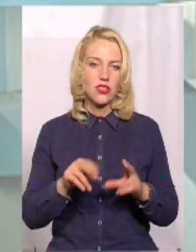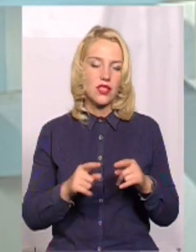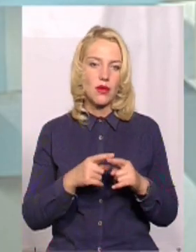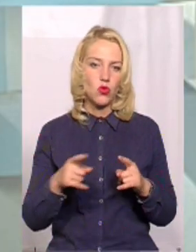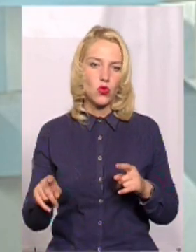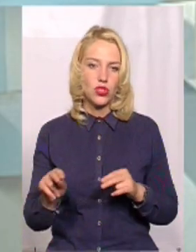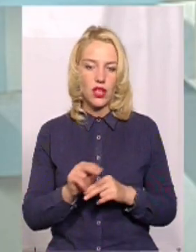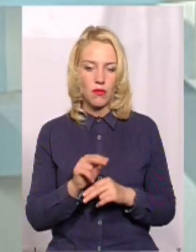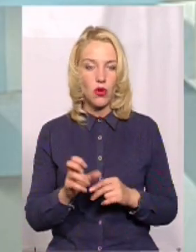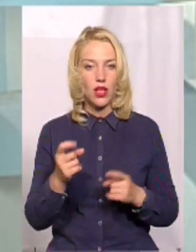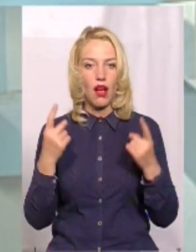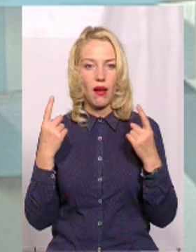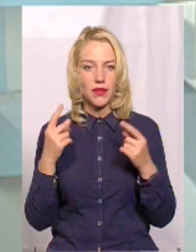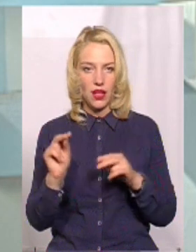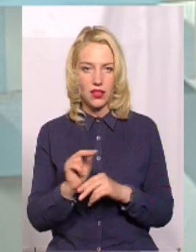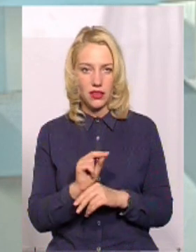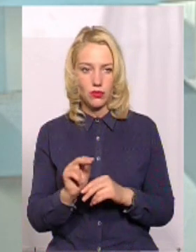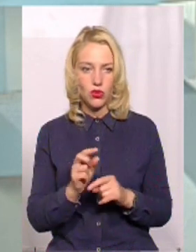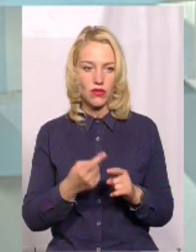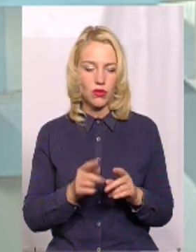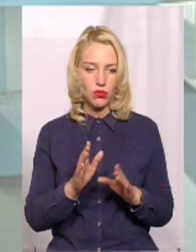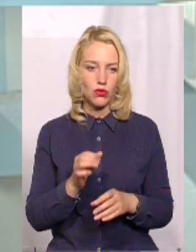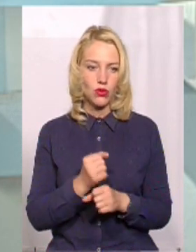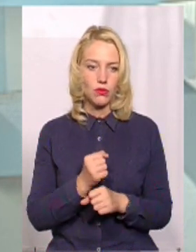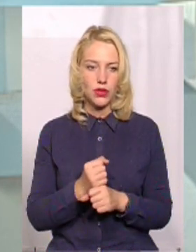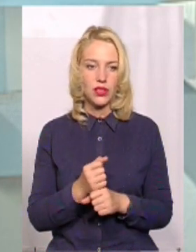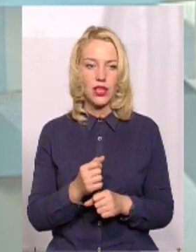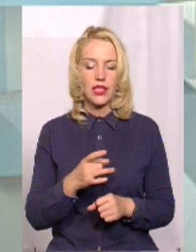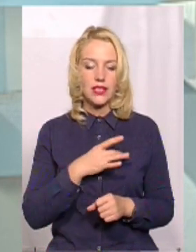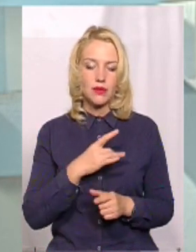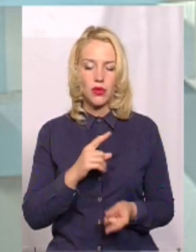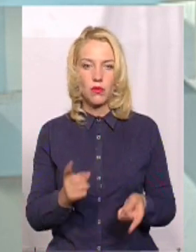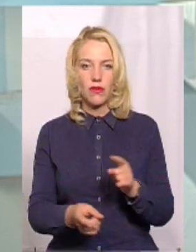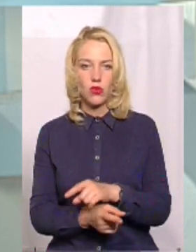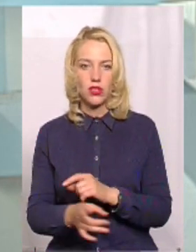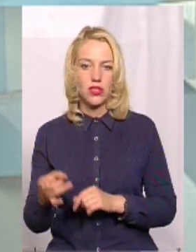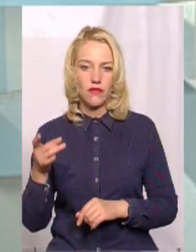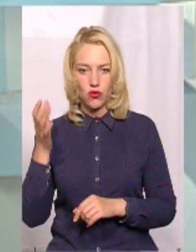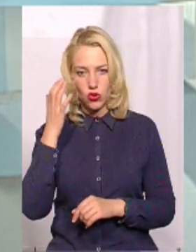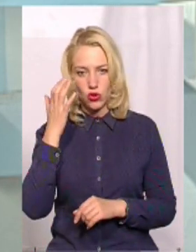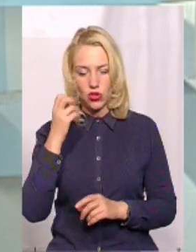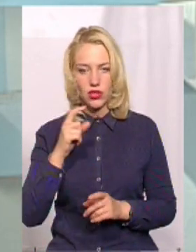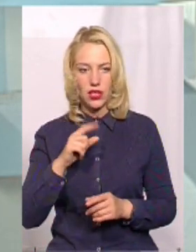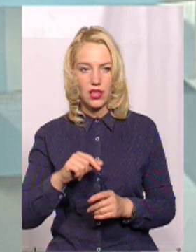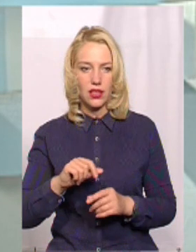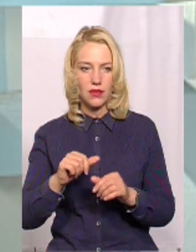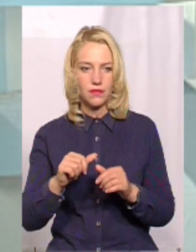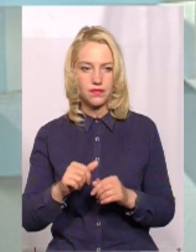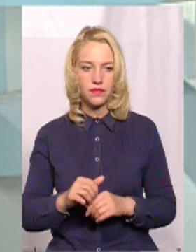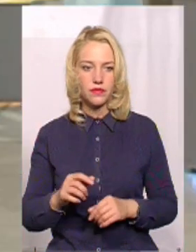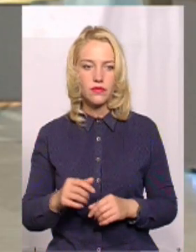ремонт. Якщо буде капітальний ремонт, то можливість буде, значить, з білого в чорний переводити і доведення його до параметрів.